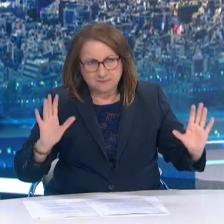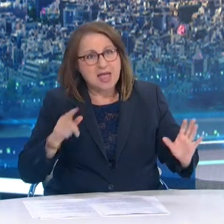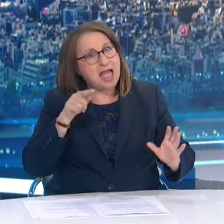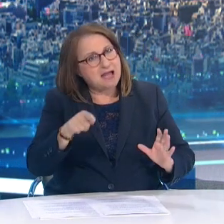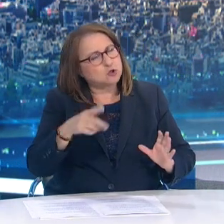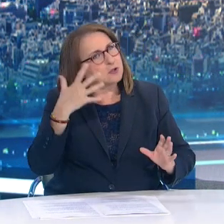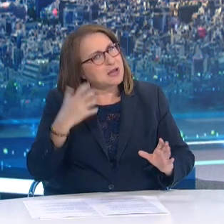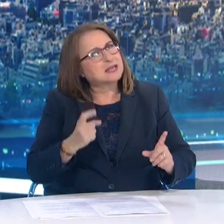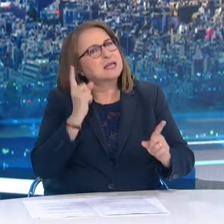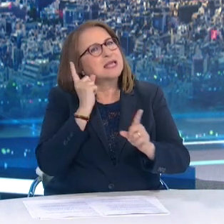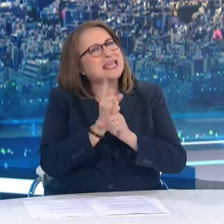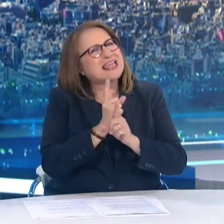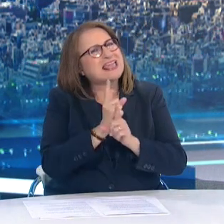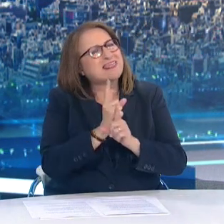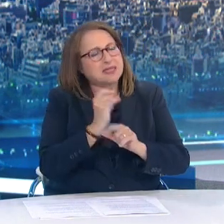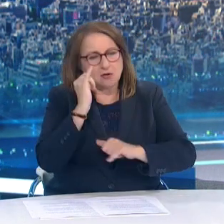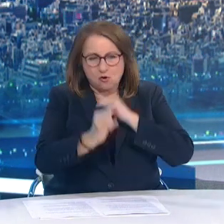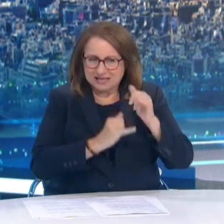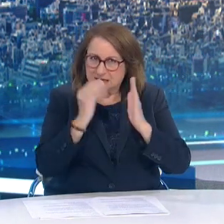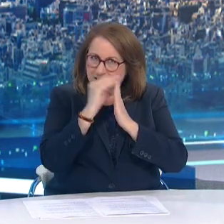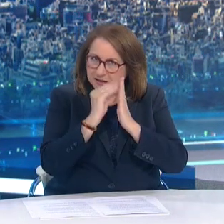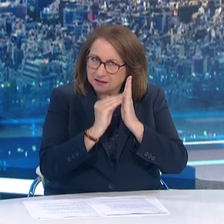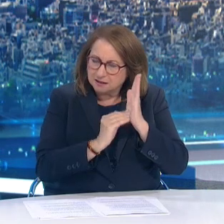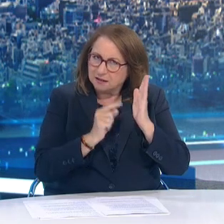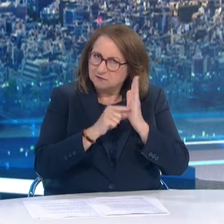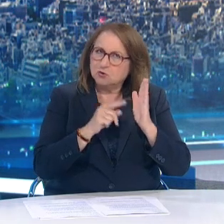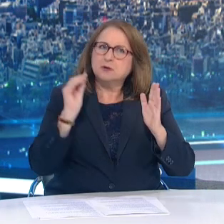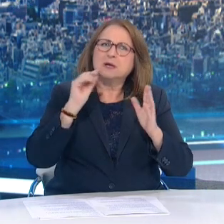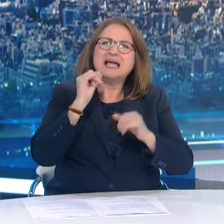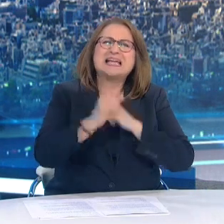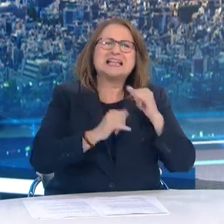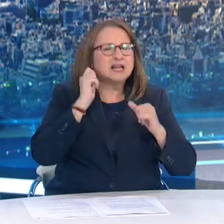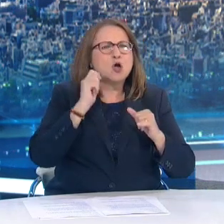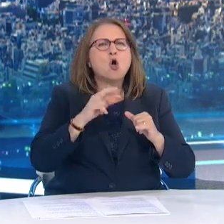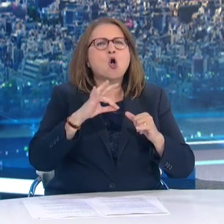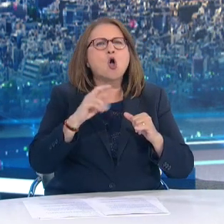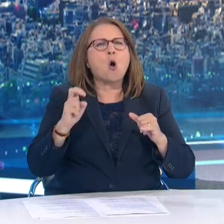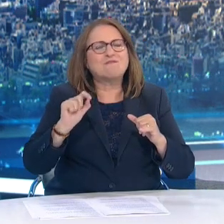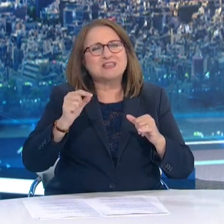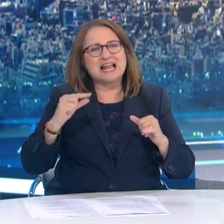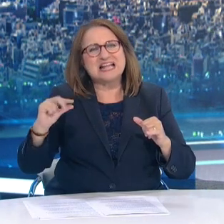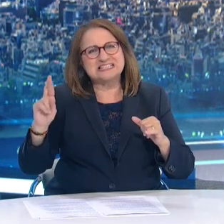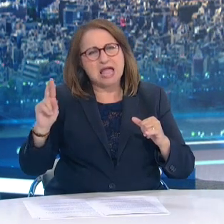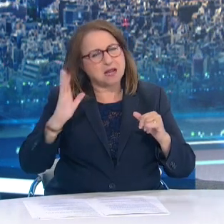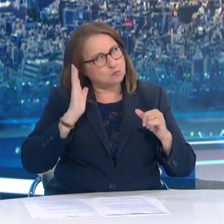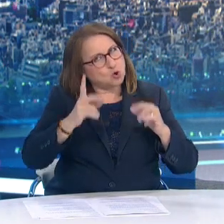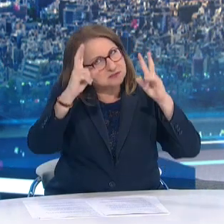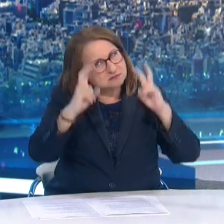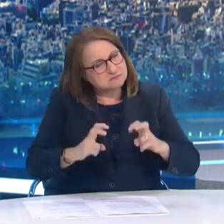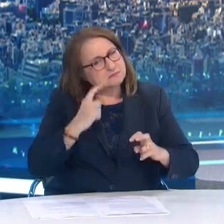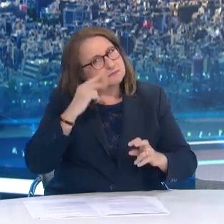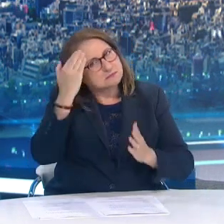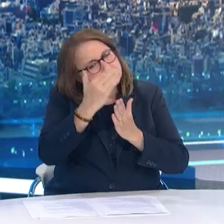Μπορεί μια επιχείρηση να έχει μειχτή χρήση σε εξωτερικούς χώρους και αμυγεί σε εσωτερικούς Κάθε πότε μπορεί να αλλάζει χρήση